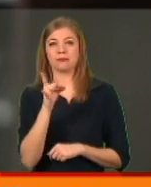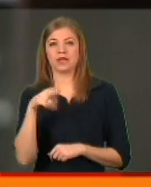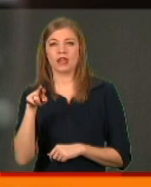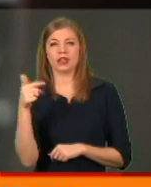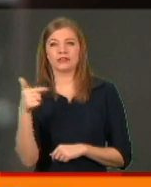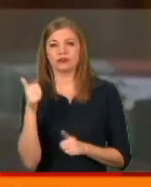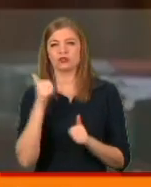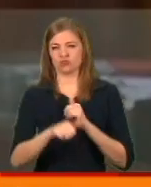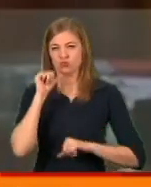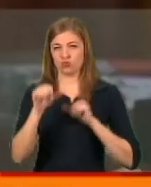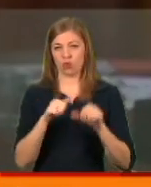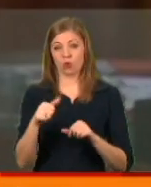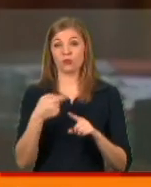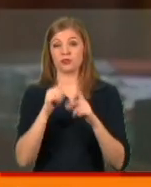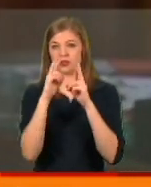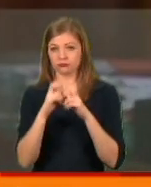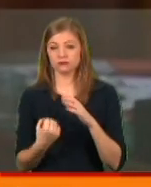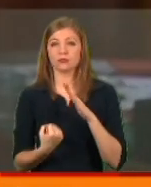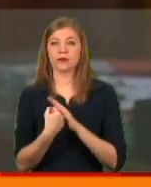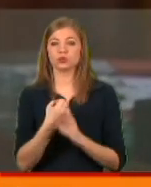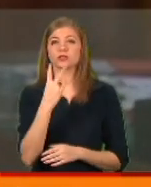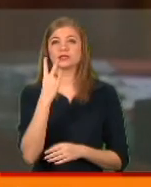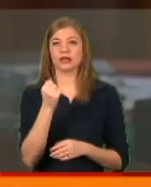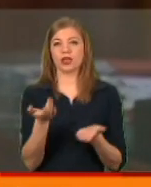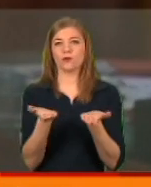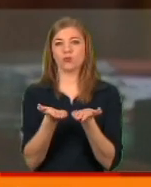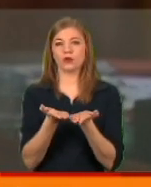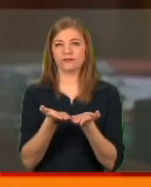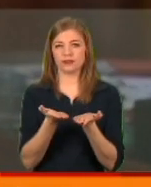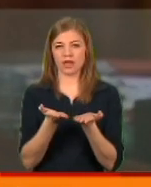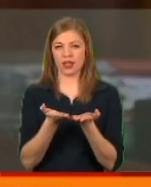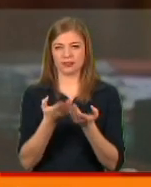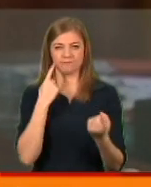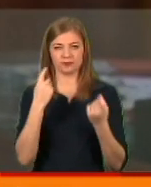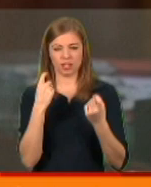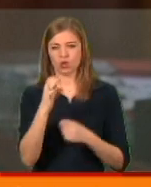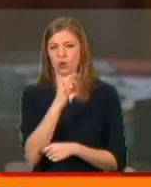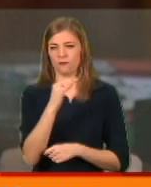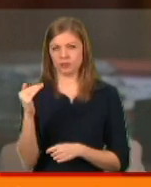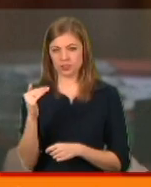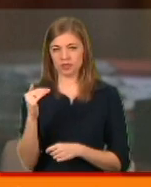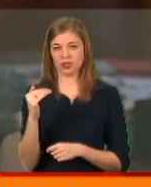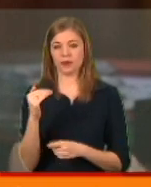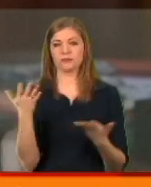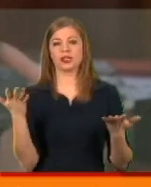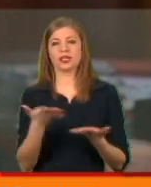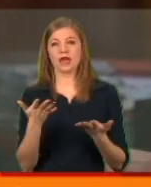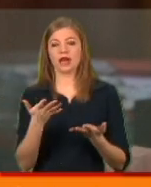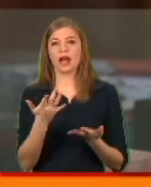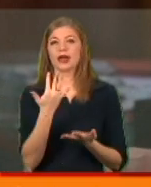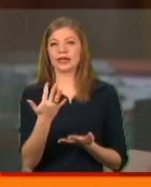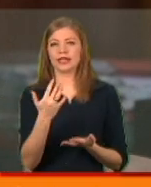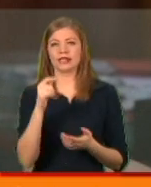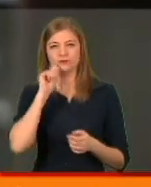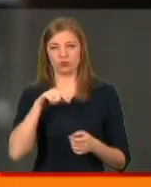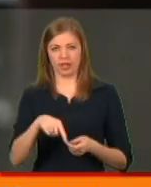гривень щороку. Це дослідження базується на порівнянні статистики офіційної, яка кількість імпорту